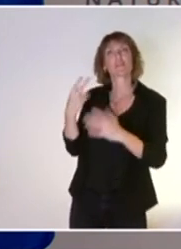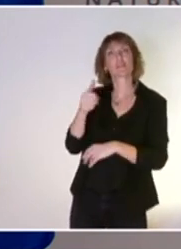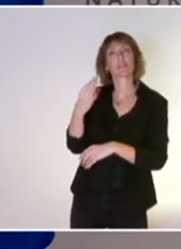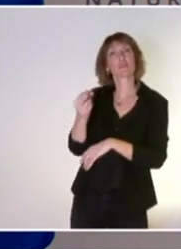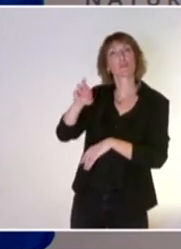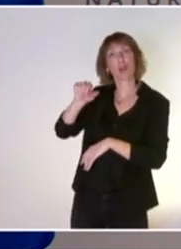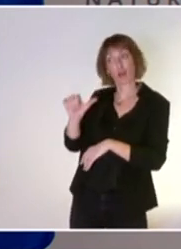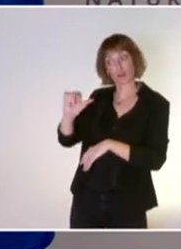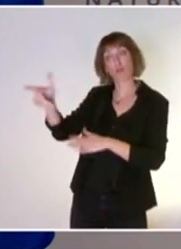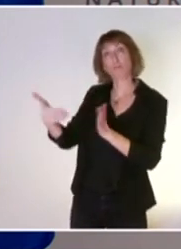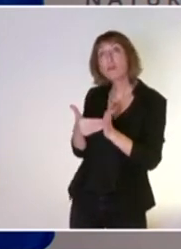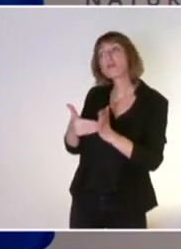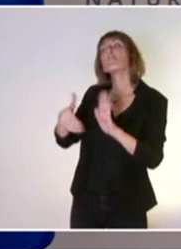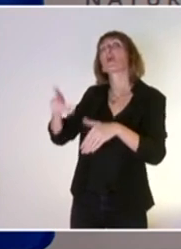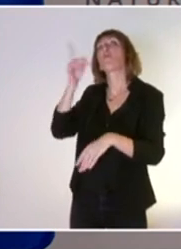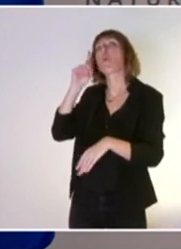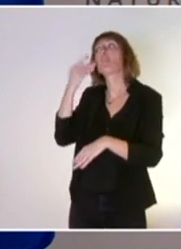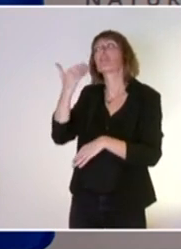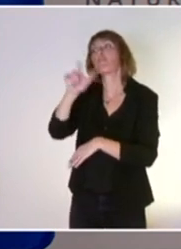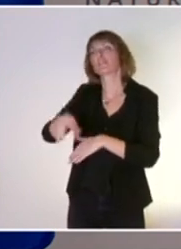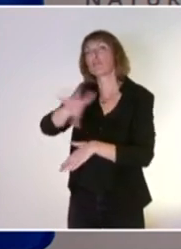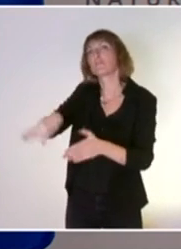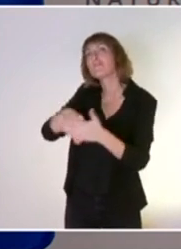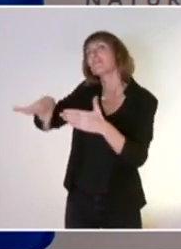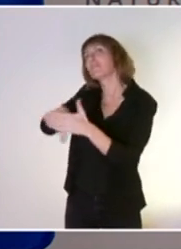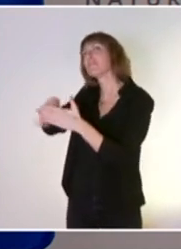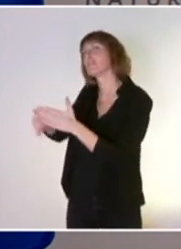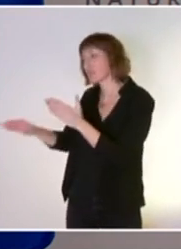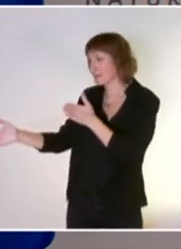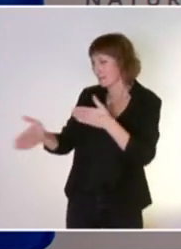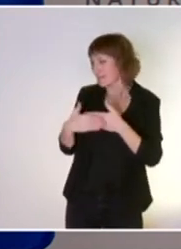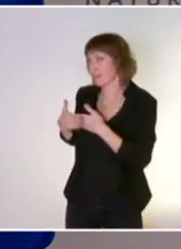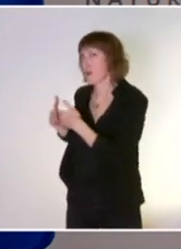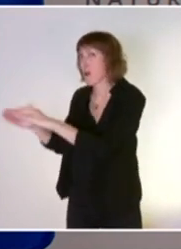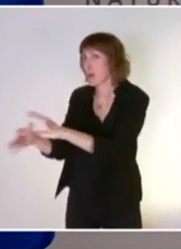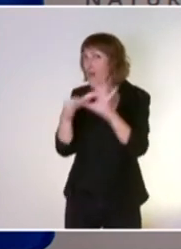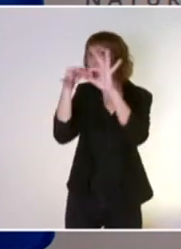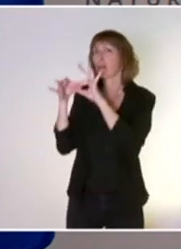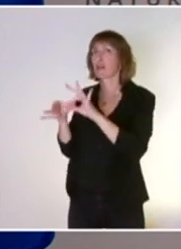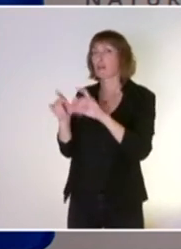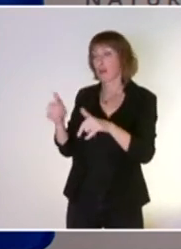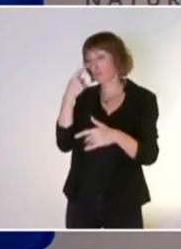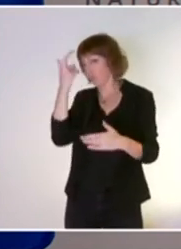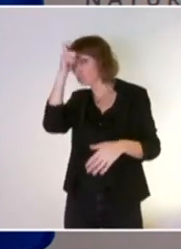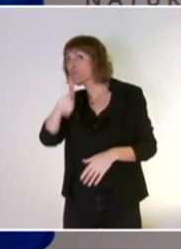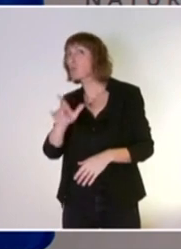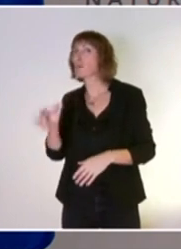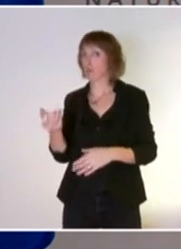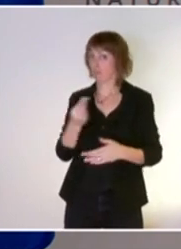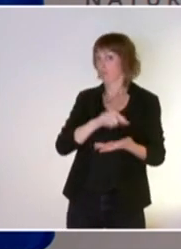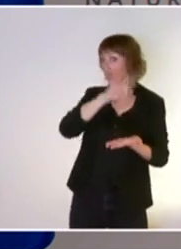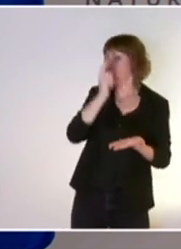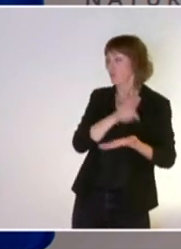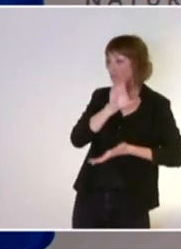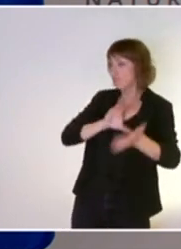il repose sur l'implication des acteurs locaux. Donc moi, il me semble qu se met justement en cohérence. Nous transférons évidemment les moyens nécessaires à